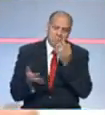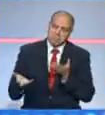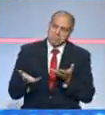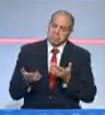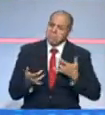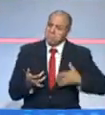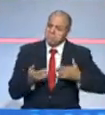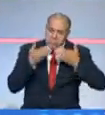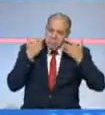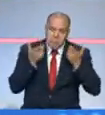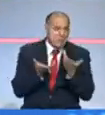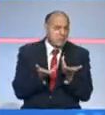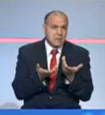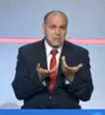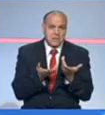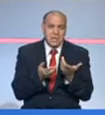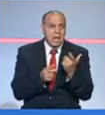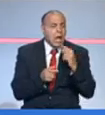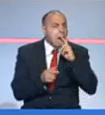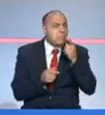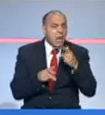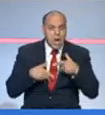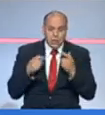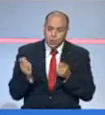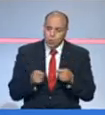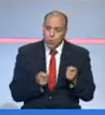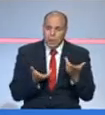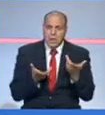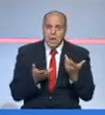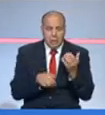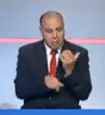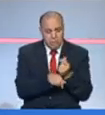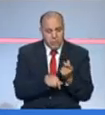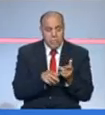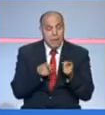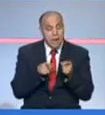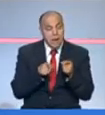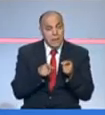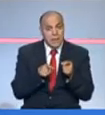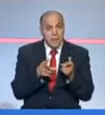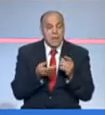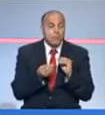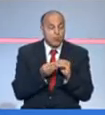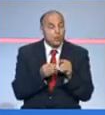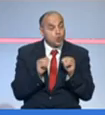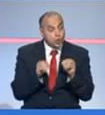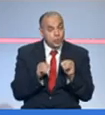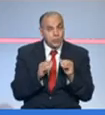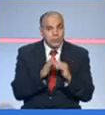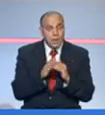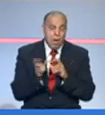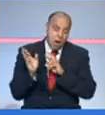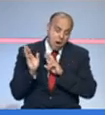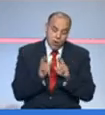المطاعم وفي النقل كل معناها والناس عادت إلى حياتها طبيعية من غير حتى وقاية نعم وهذا راهوا اللي ينجم ينجم